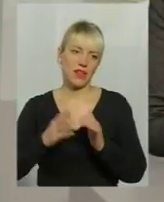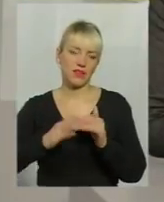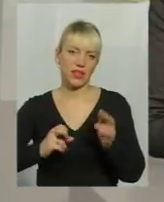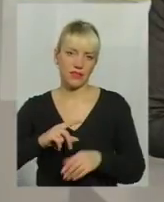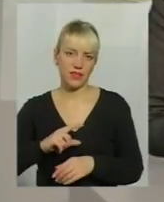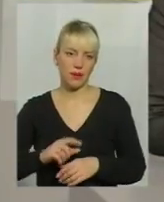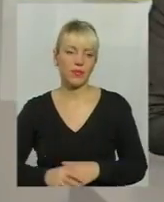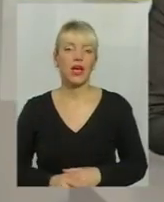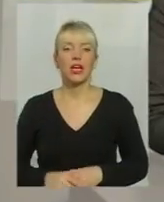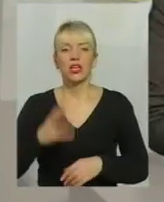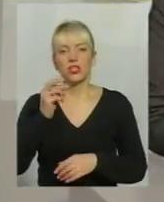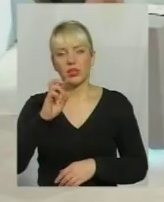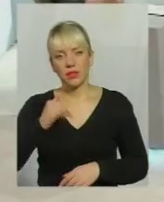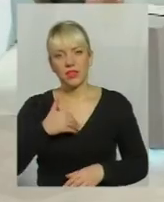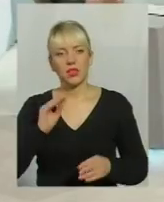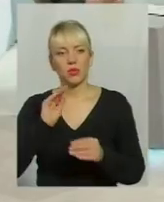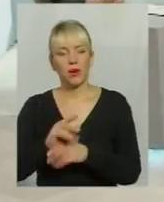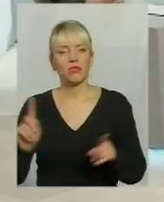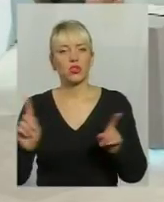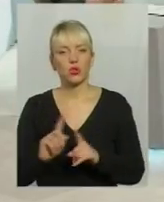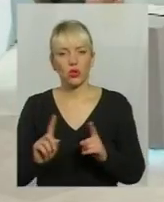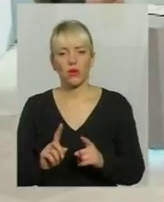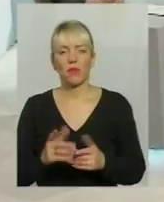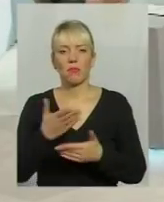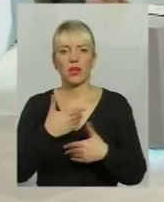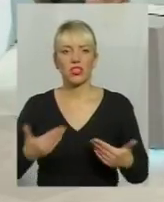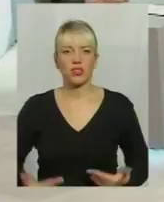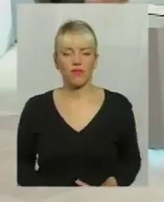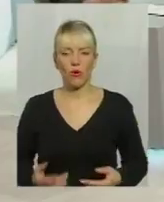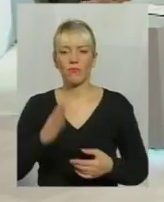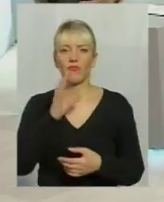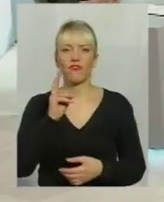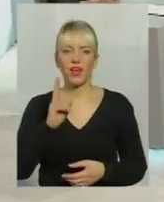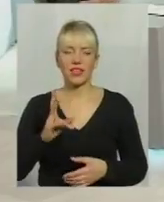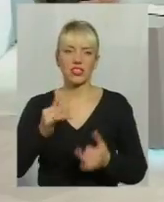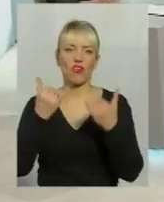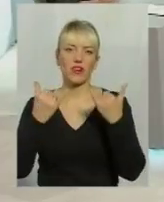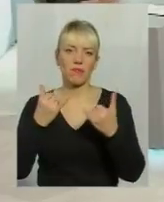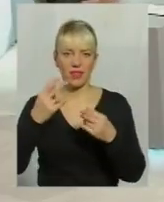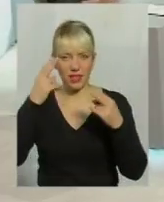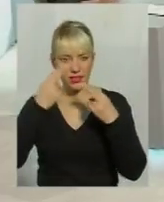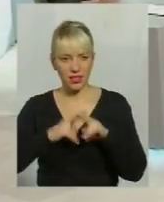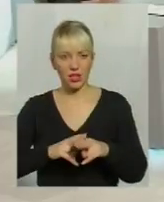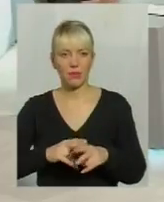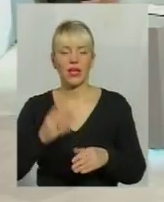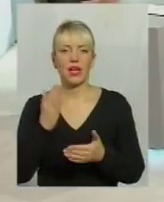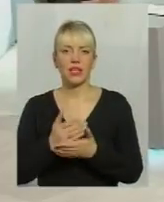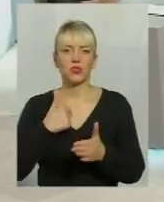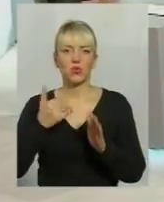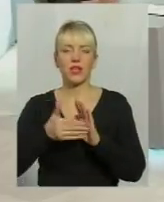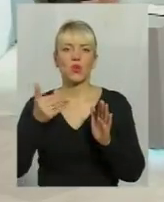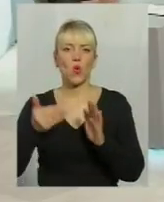і хотіла би добавити, що ми живемо в вік таких, ну, современних технологій, є у нас відзиви,